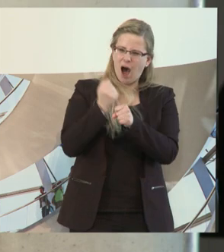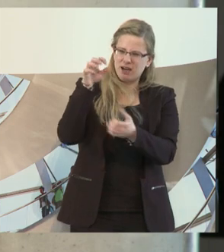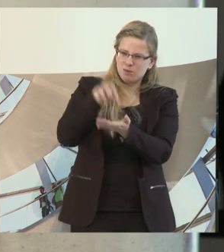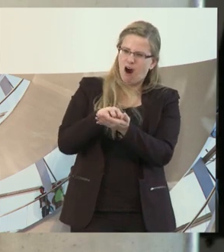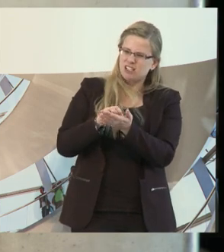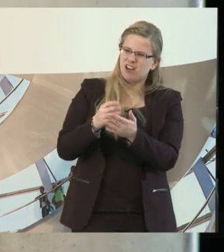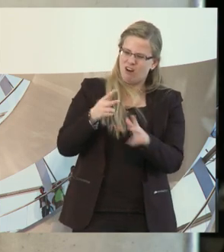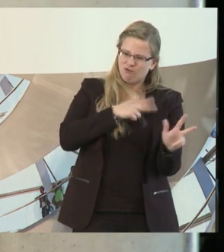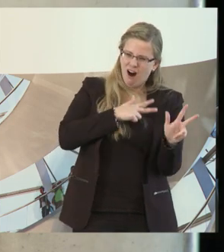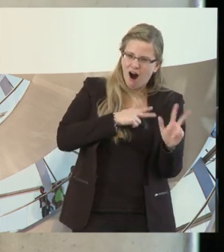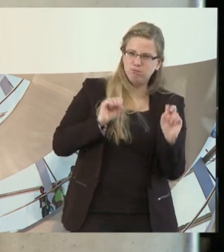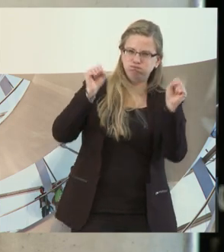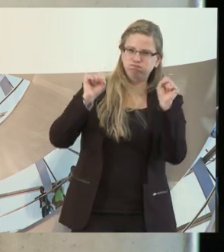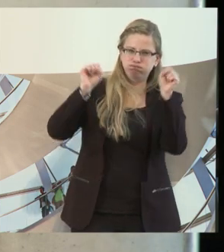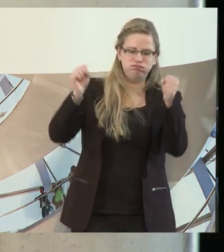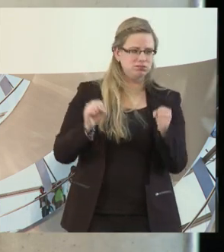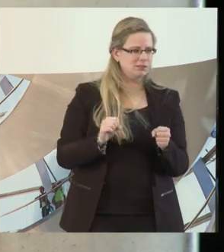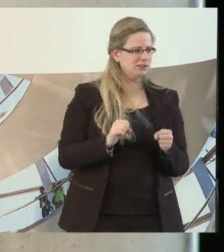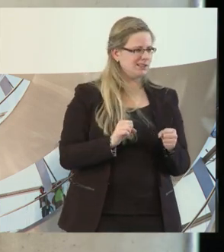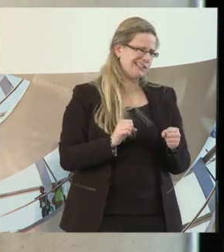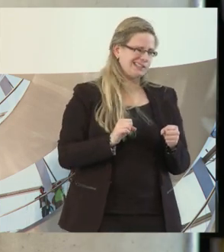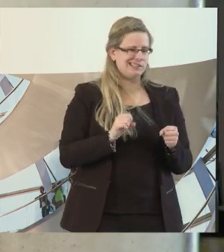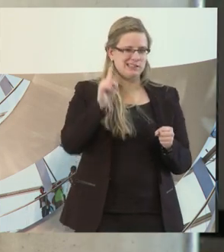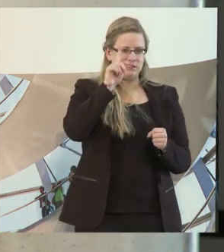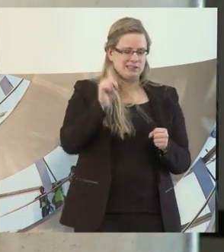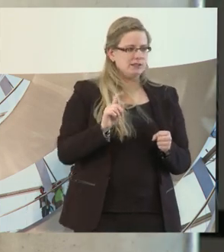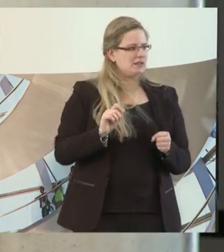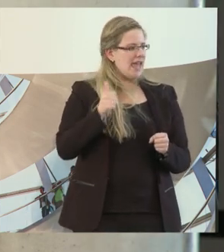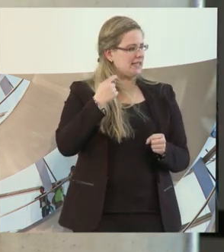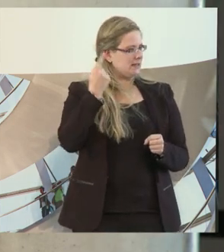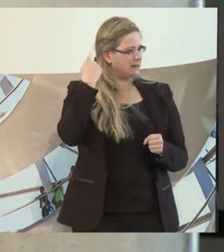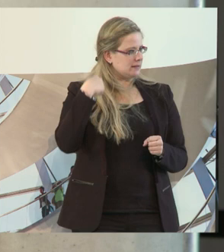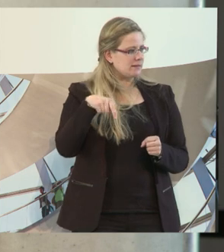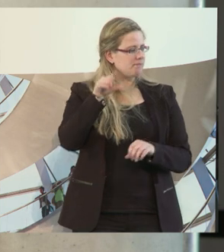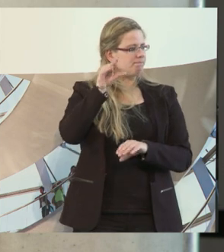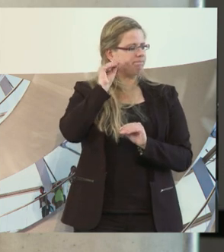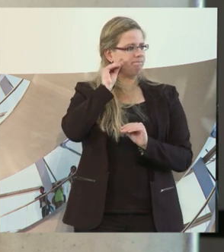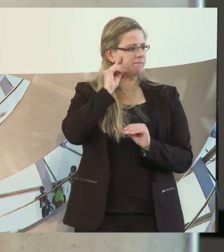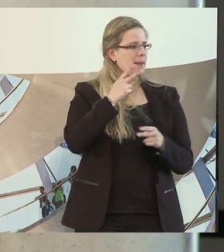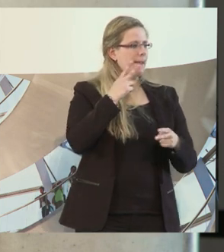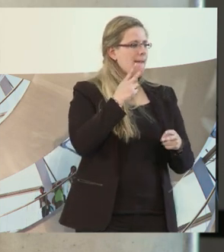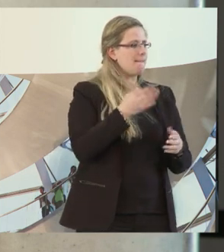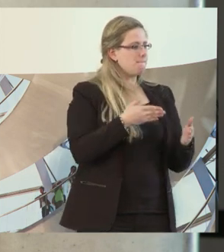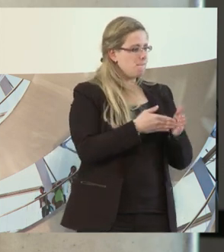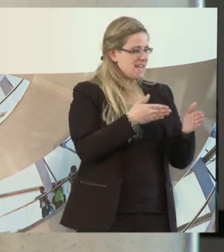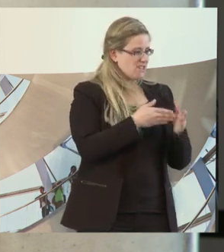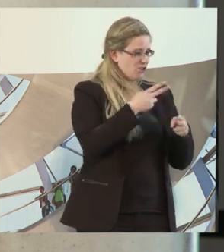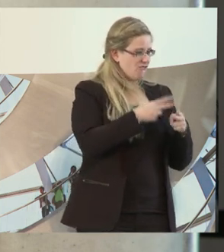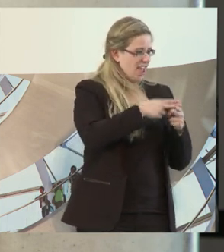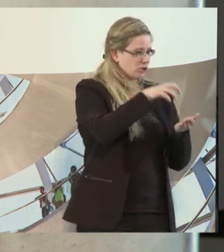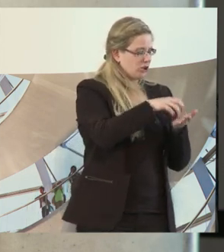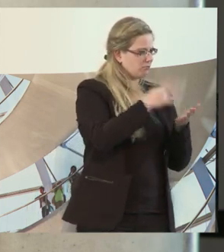Ich erlebe, und da haben wir erst in eine Zahl gehört, dass die Behindertenwerkstätten stetig steigen.